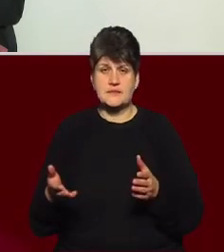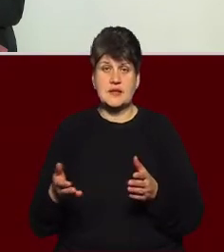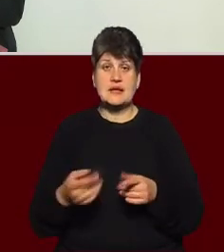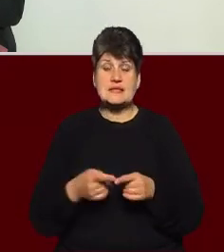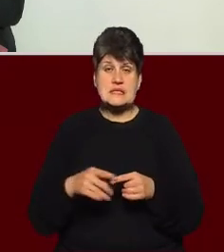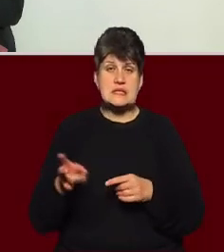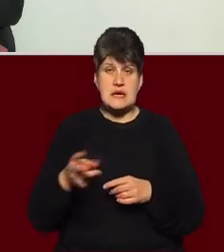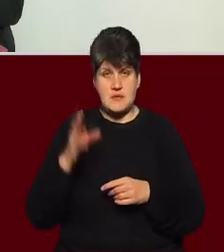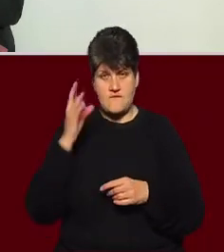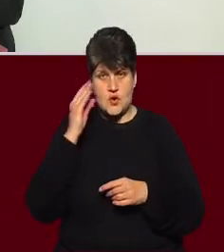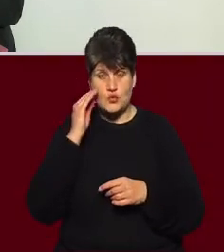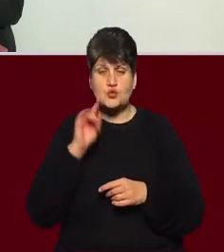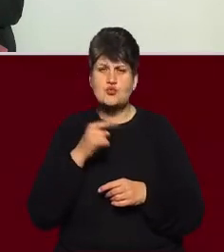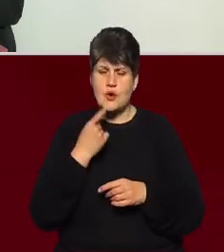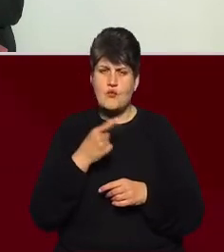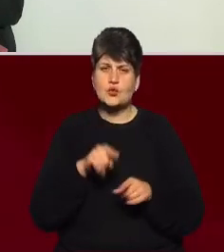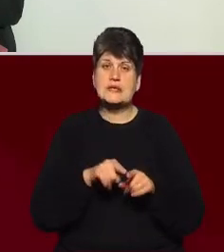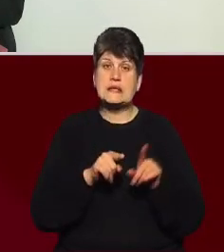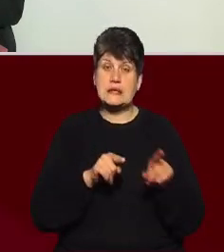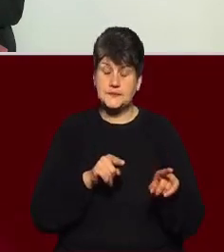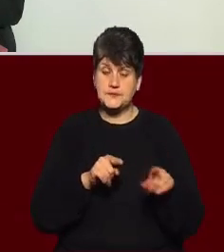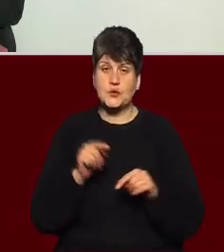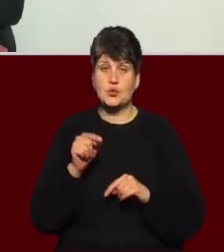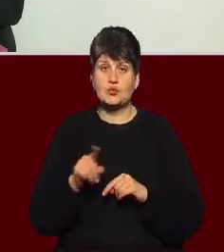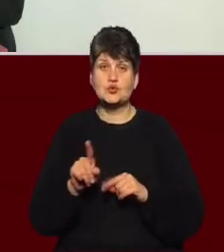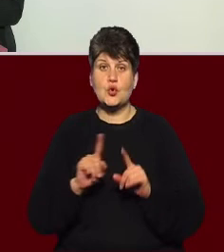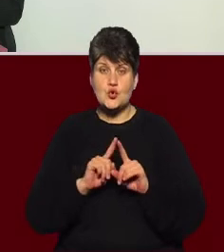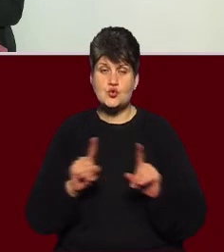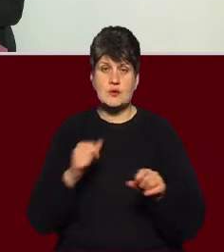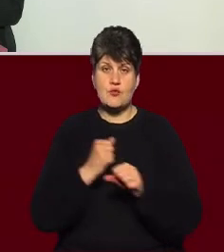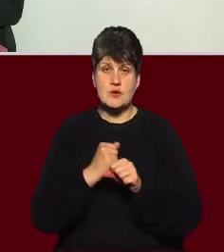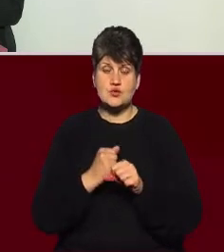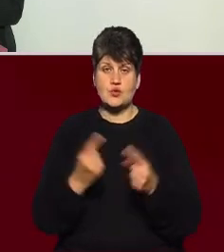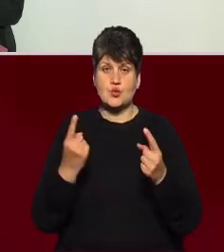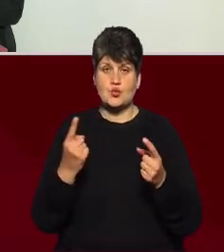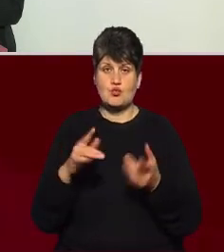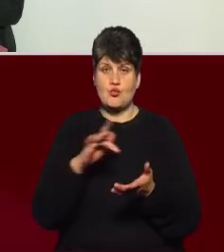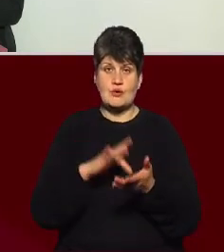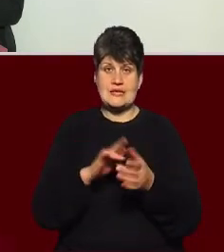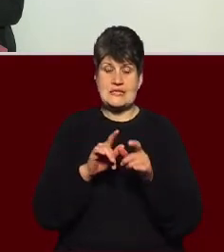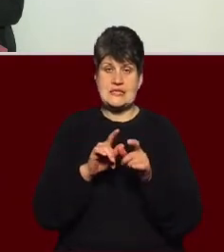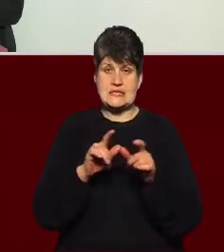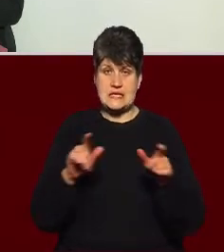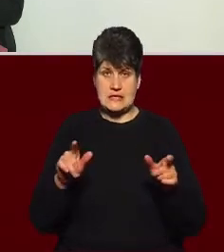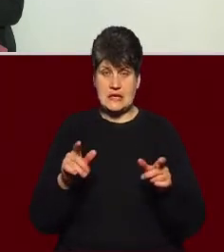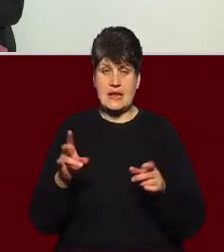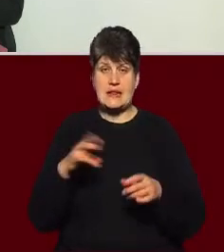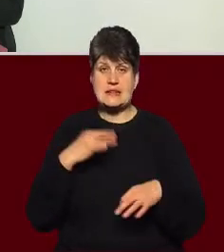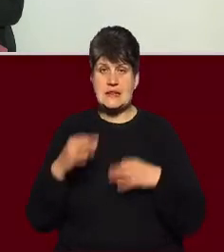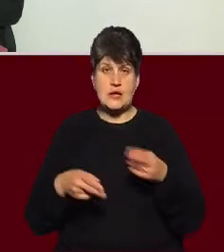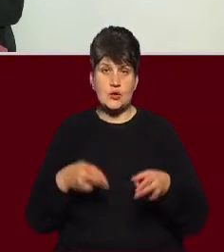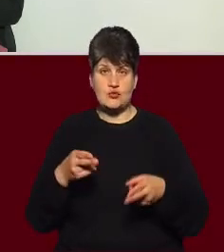Чому я так кажу? Тому що, особливо працюючи в крупному центрі нейрохірургічному, де мені доводилося працювати в Київському